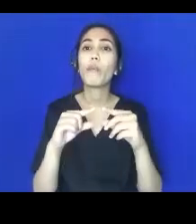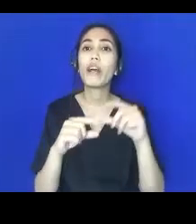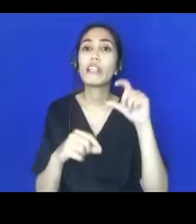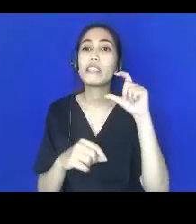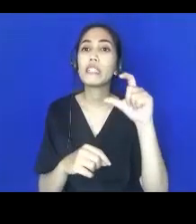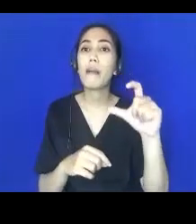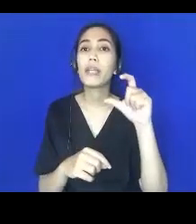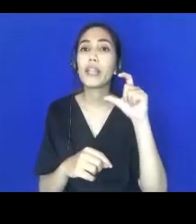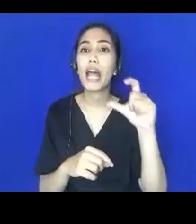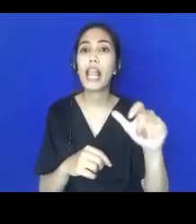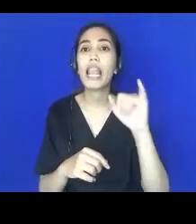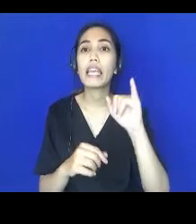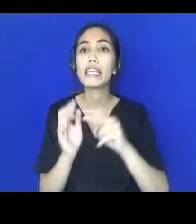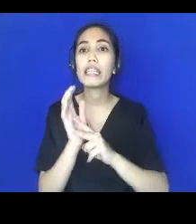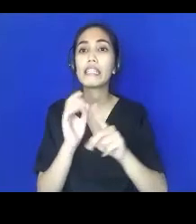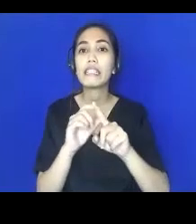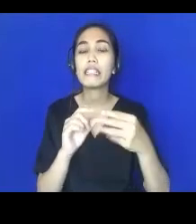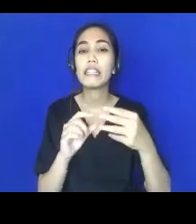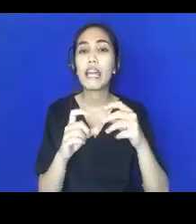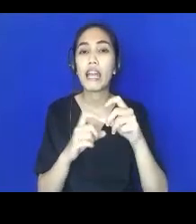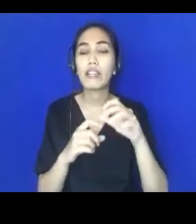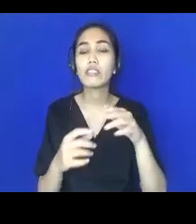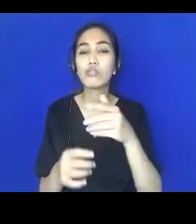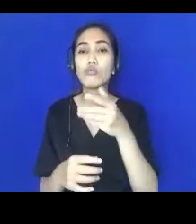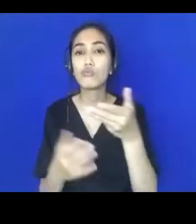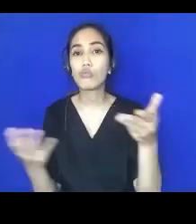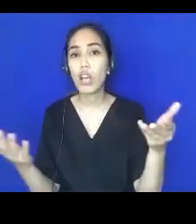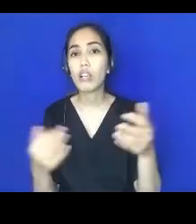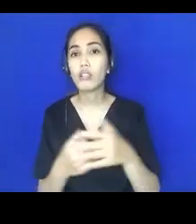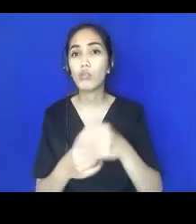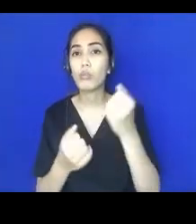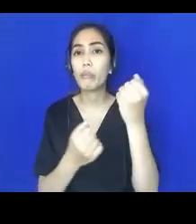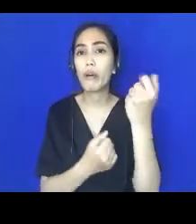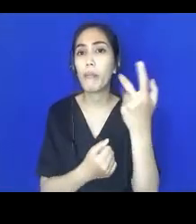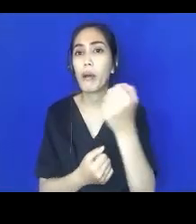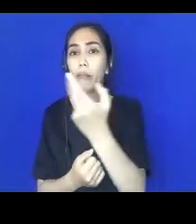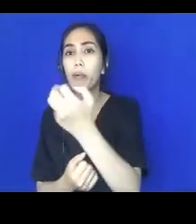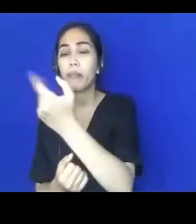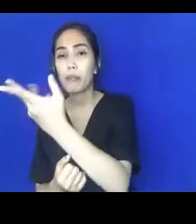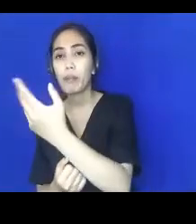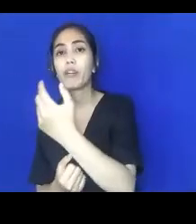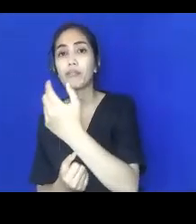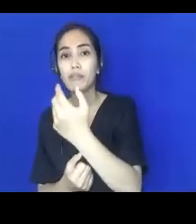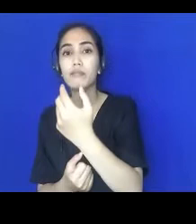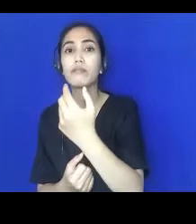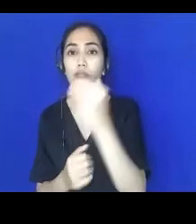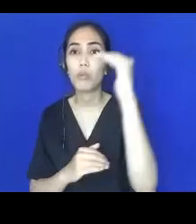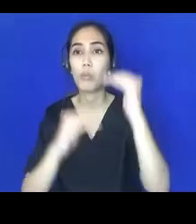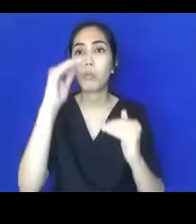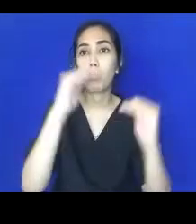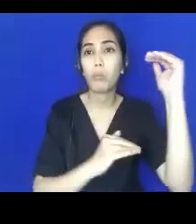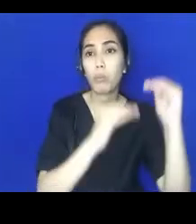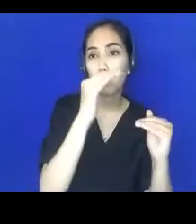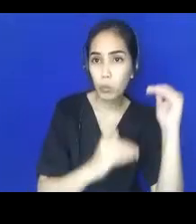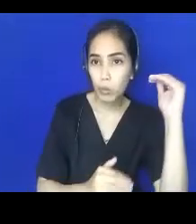diperkenalkan oleh Bank Dunia tahun 2019 2018 yang lalu di Bali pada saat